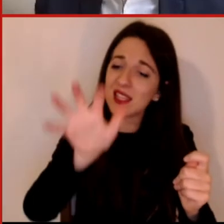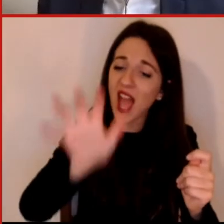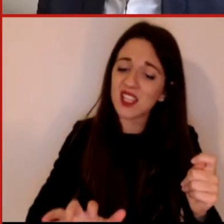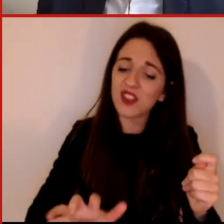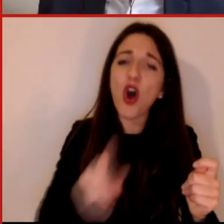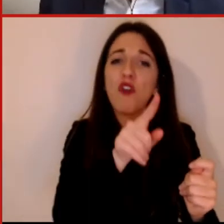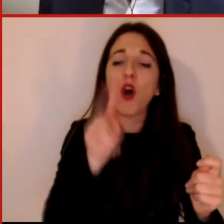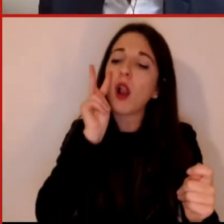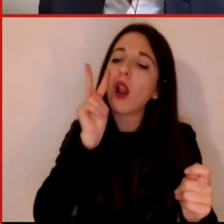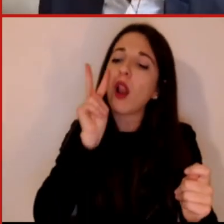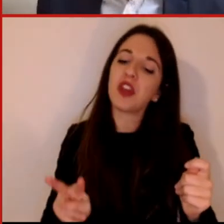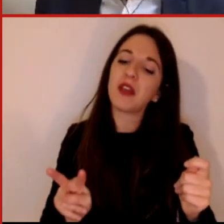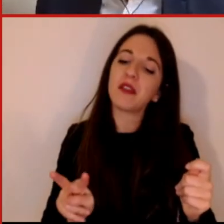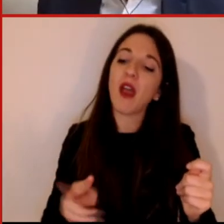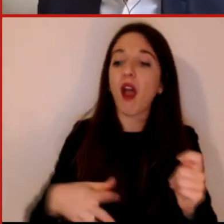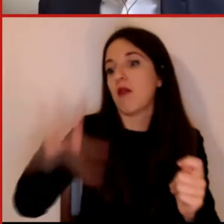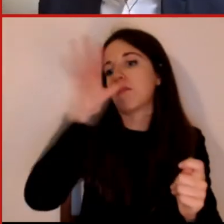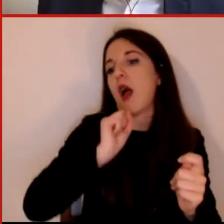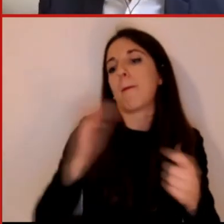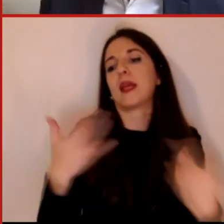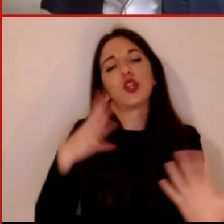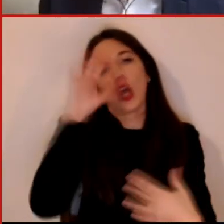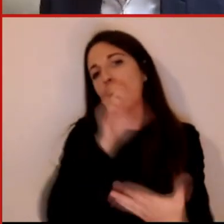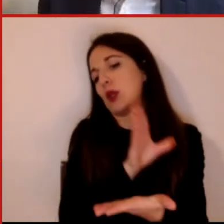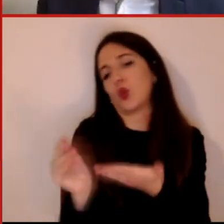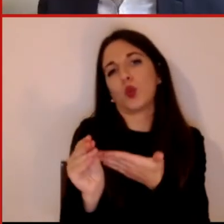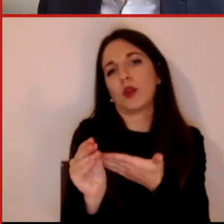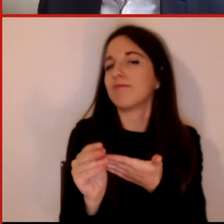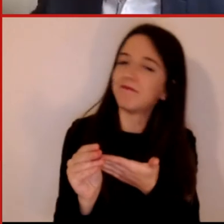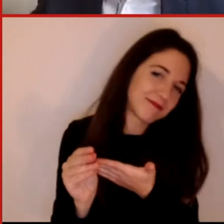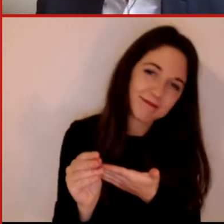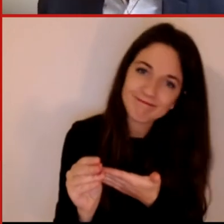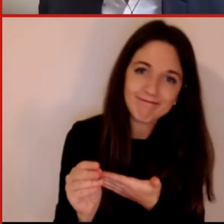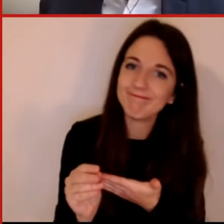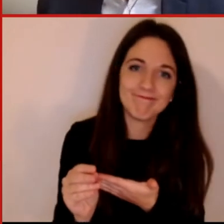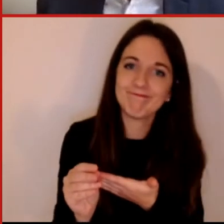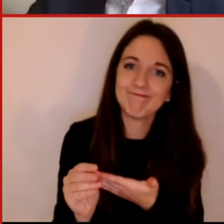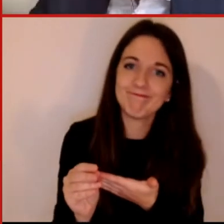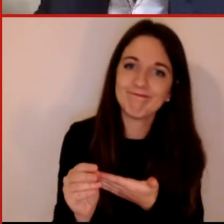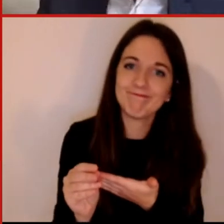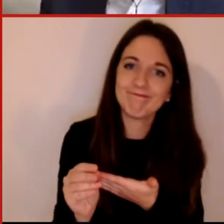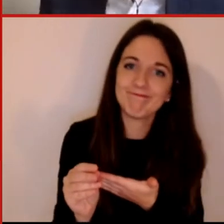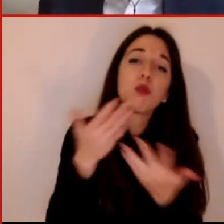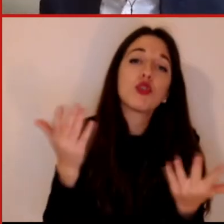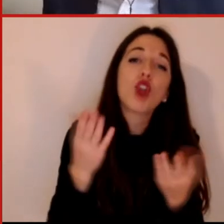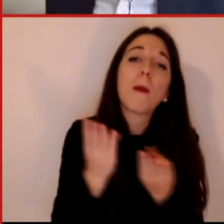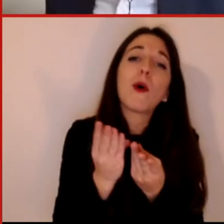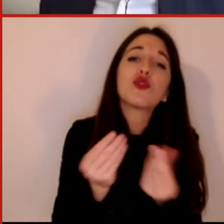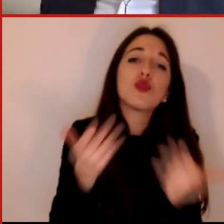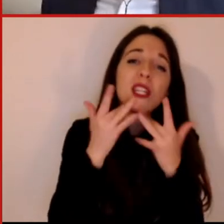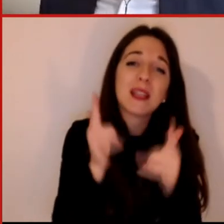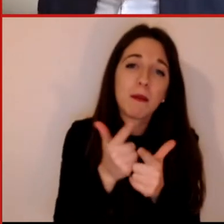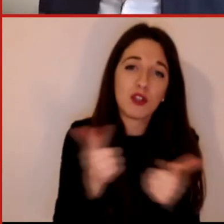non funziona così, ovviamente le cose sono molto, se ci fosse una soluzione semplice sarebbe già in campo.